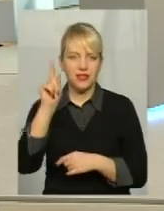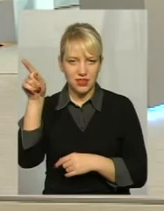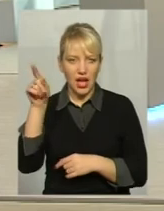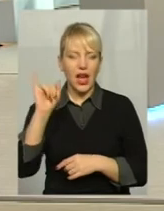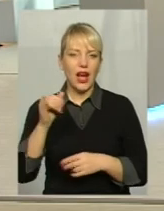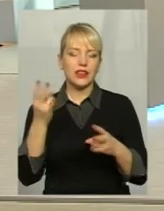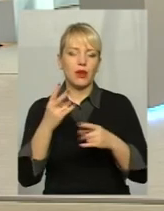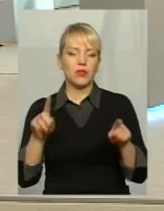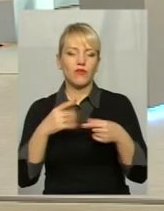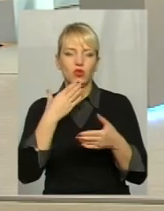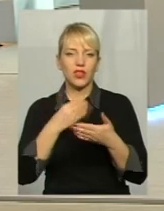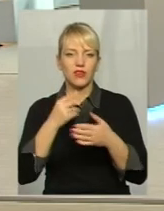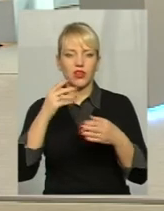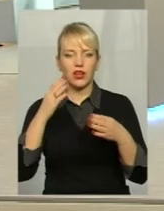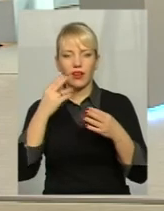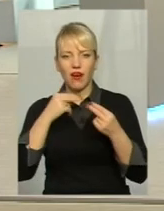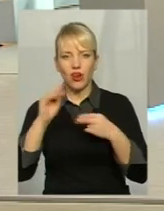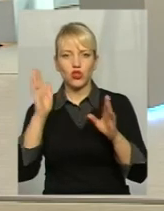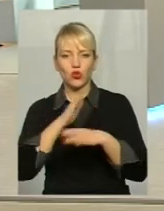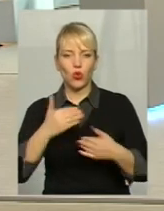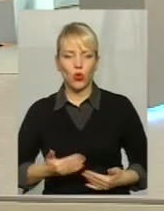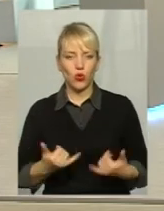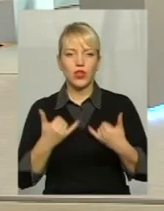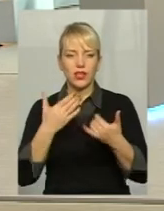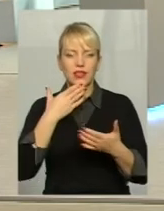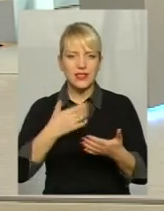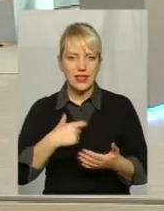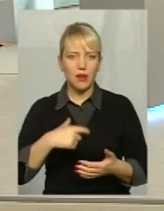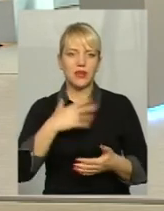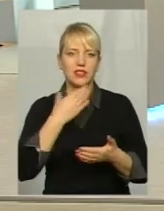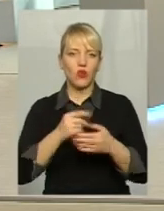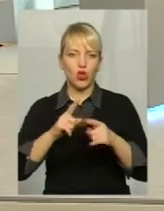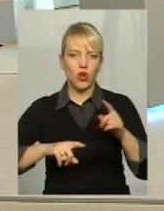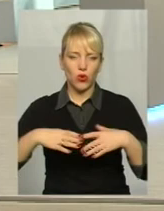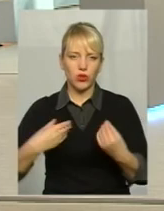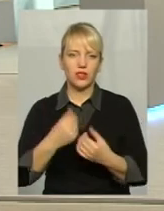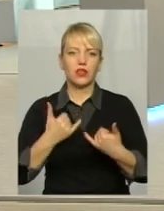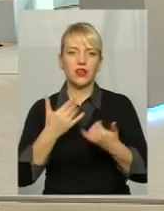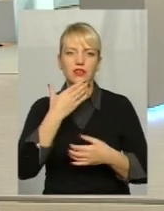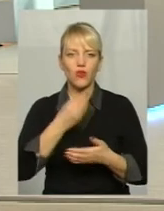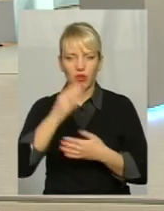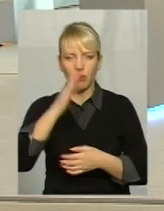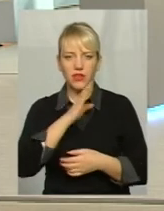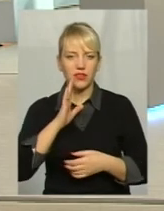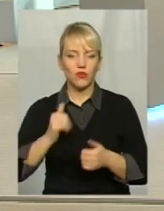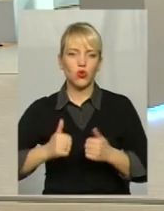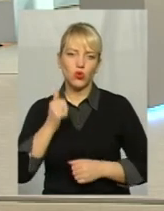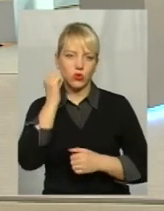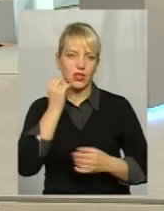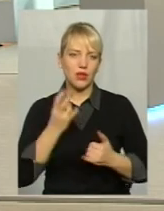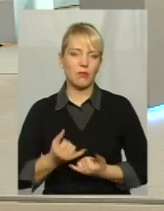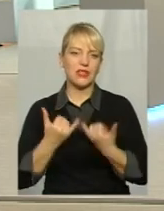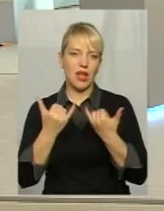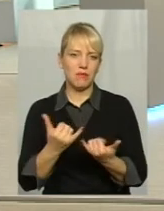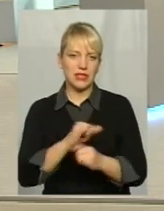оту кращу долю для себе, для своїх родини, для своїх дітей, для своїх батьків достойну старість Треба забезпечувати тут, своїми